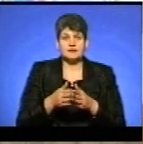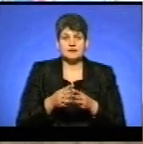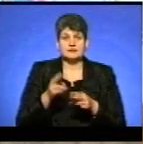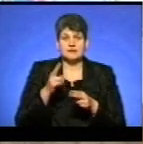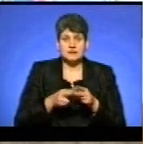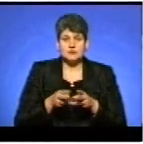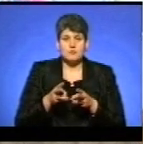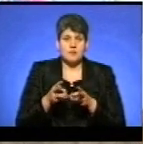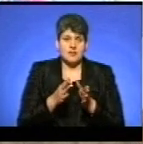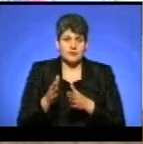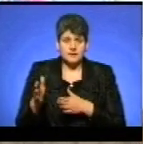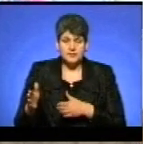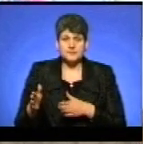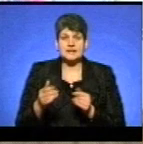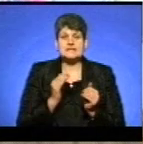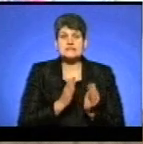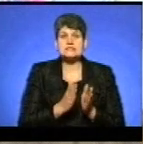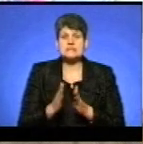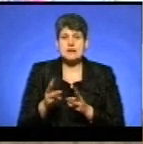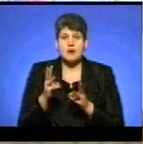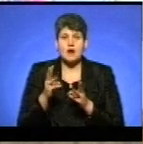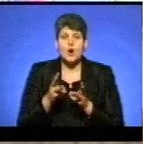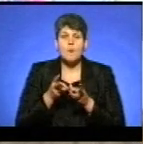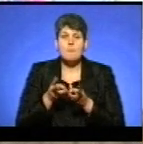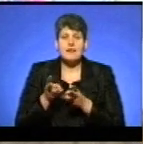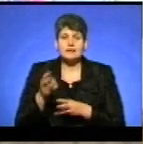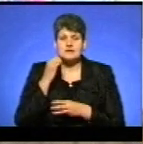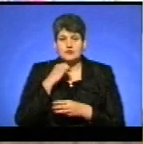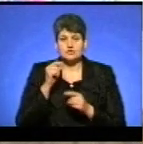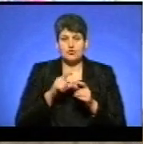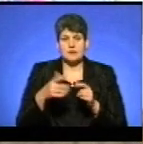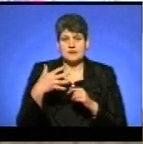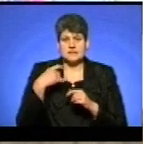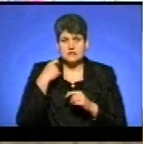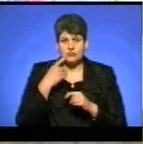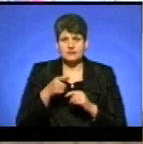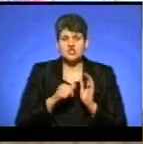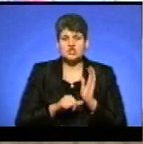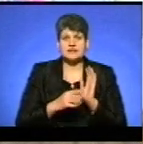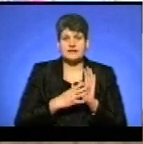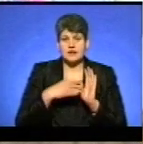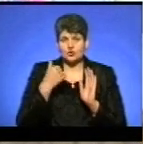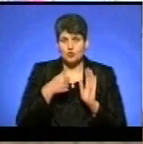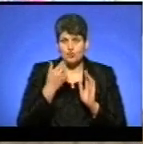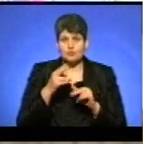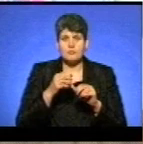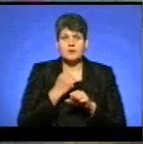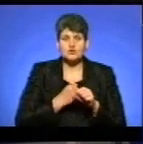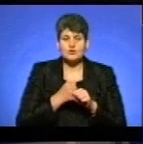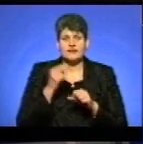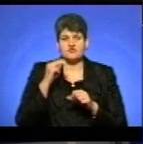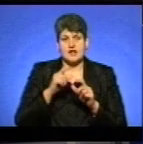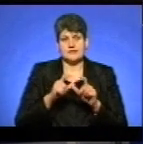можливо, власне, з цим появлення. Система опалення стара, школа вже 50 років, вона ще з 69 року працює як навчальний